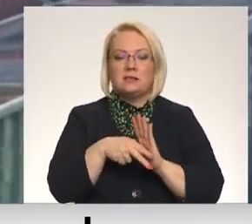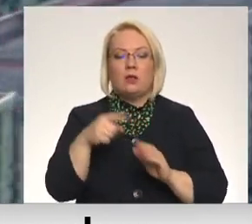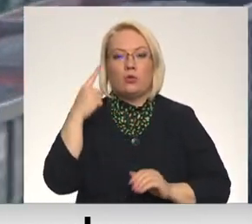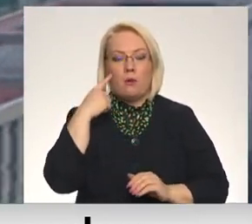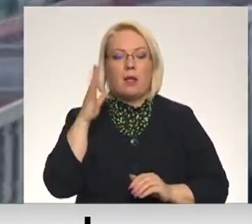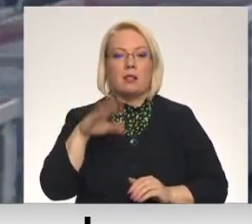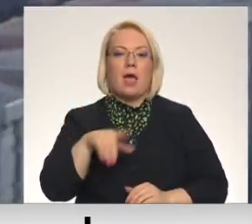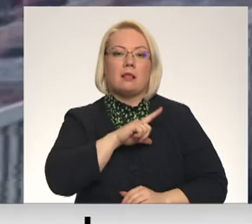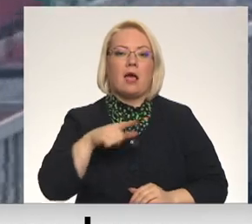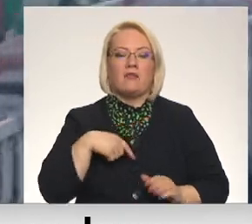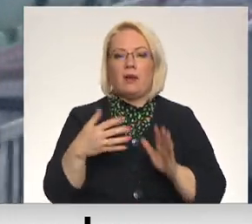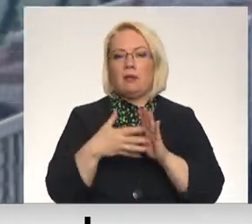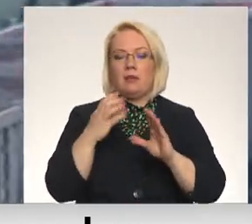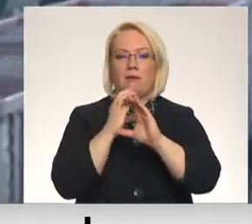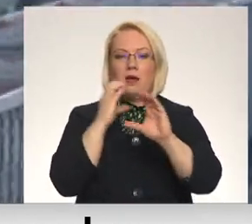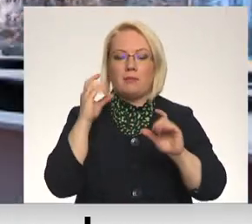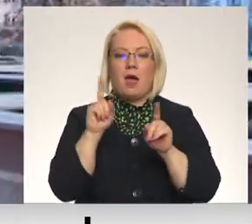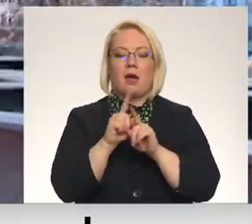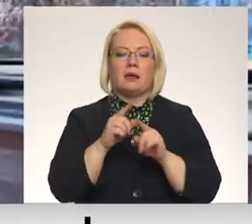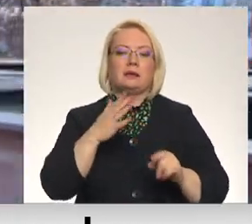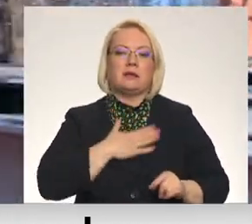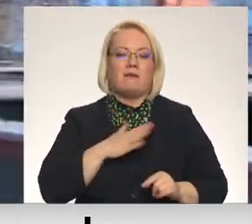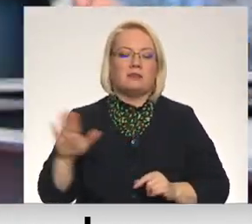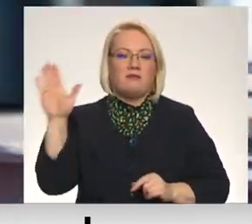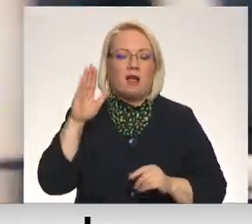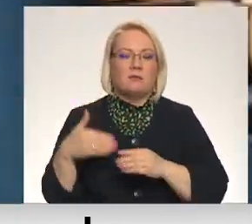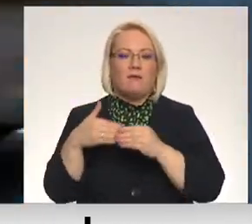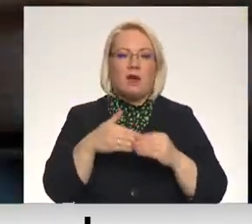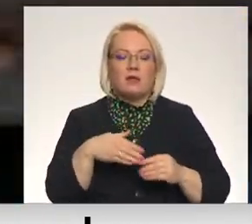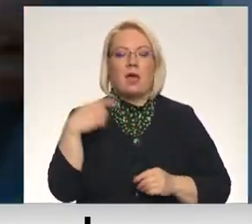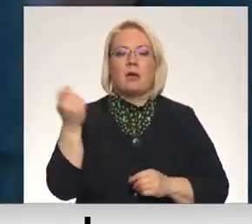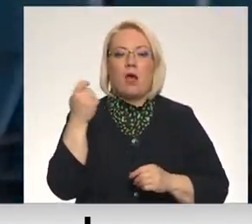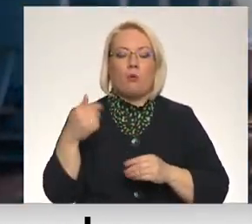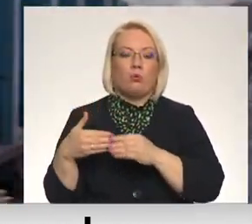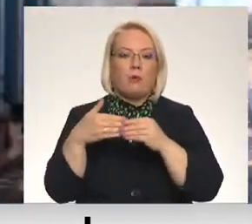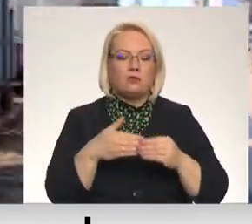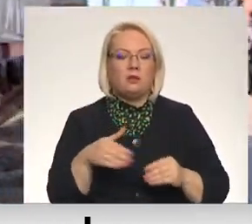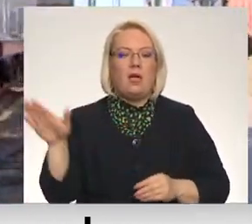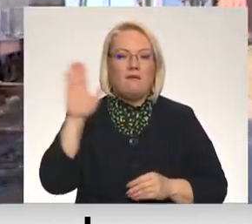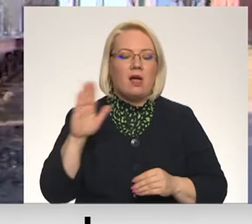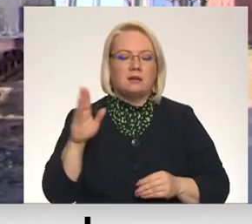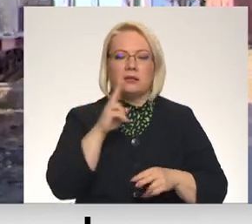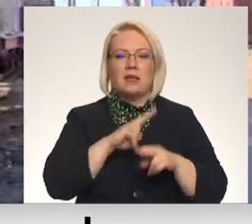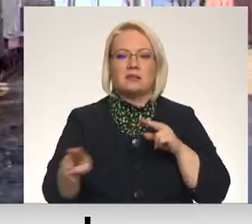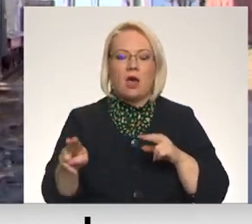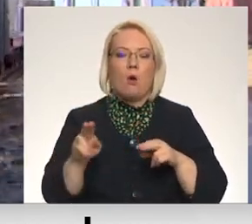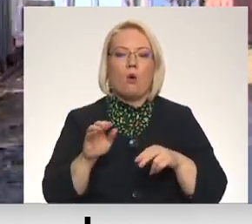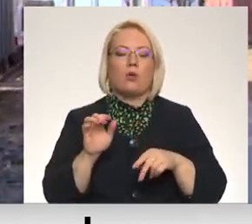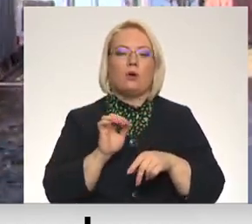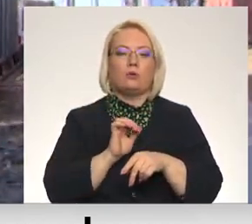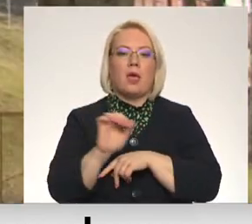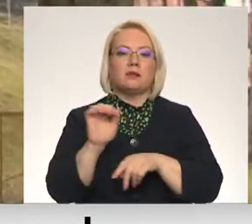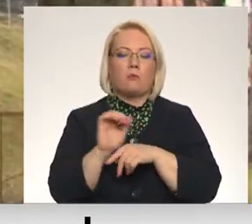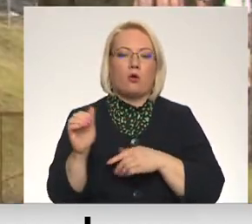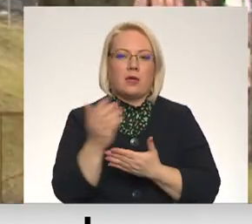Latvijā netrūktu vagonu iekžemes pārvadājumiem iet sevišķi graudu pārvadāšanai, lai valsts nezaudētu eksportu ieņēmumus. Matur